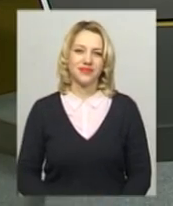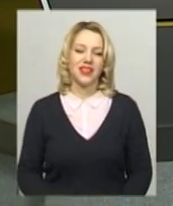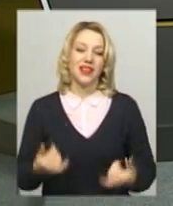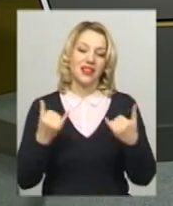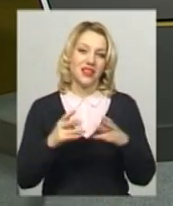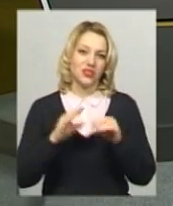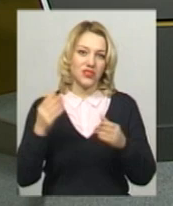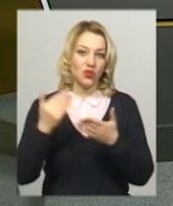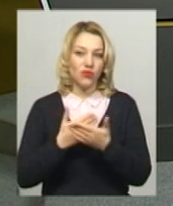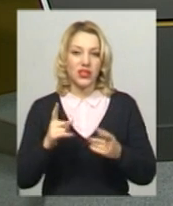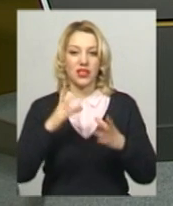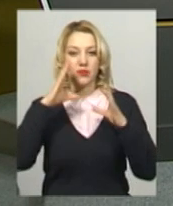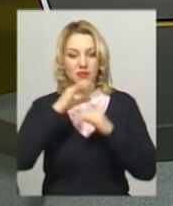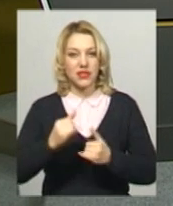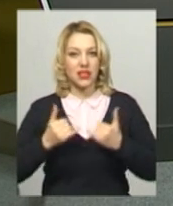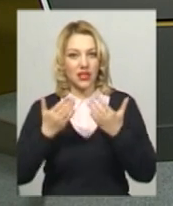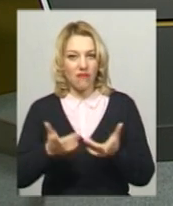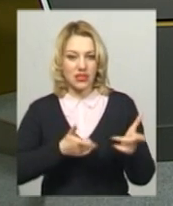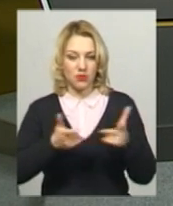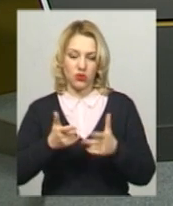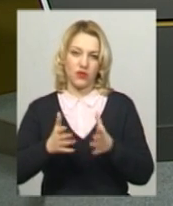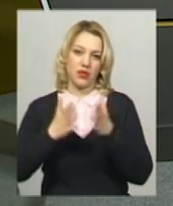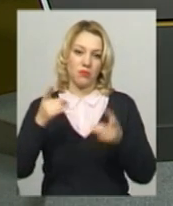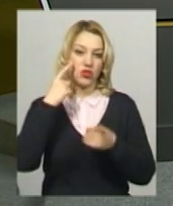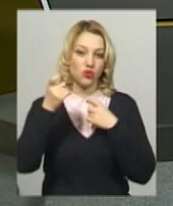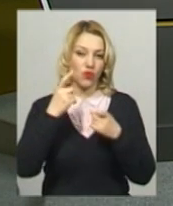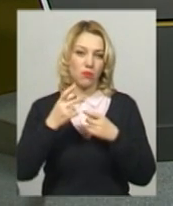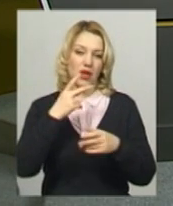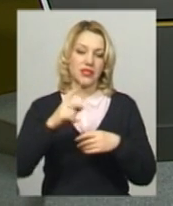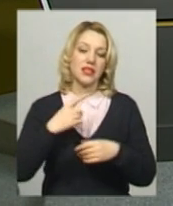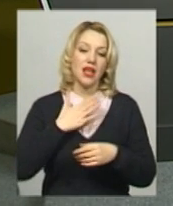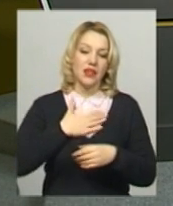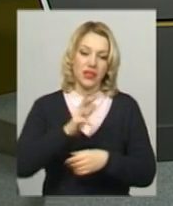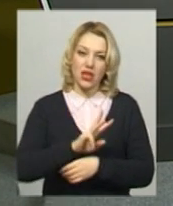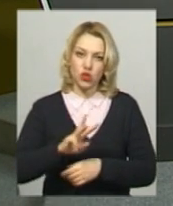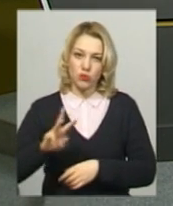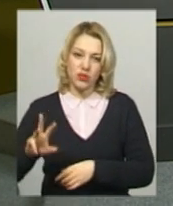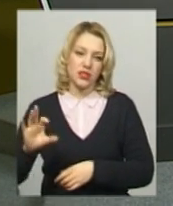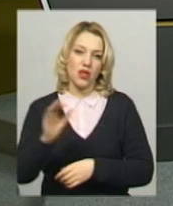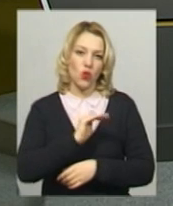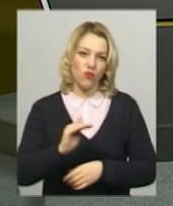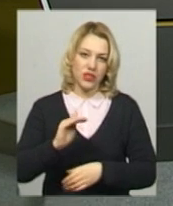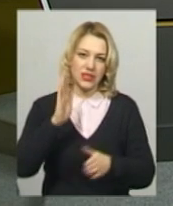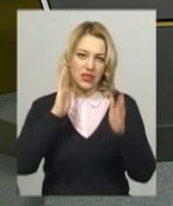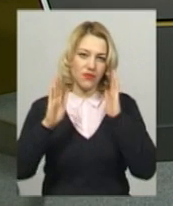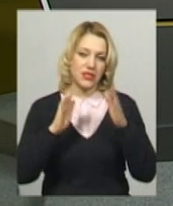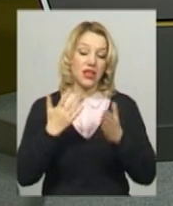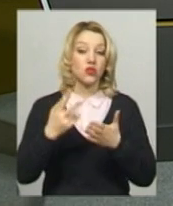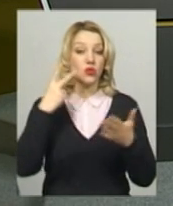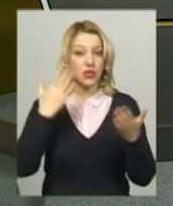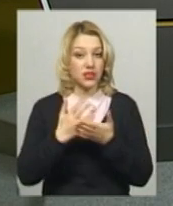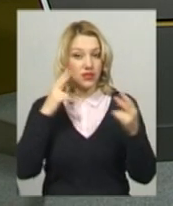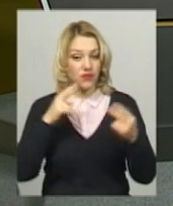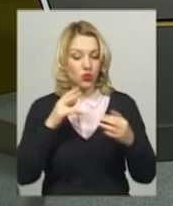Наразі це усі новини, які ми встигли для вас підготувати. Більші інформації на нашому сайті та на офіційній сторінці у Фейсбук. Якщо ви стали свідком